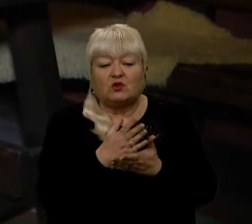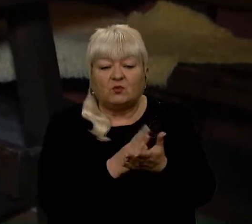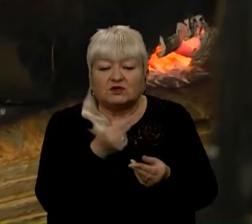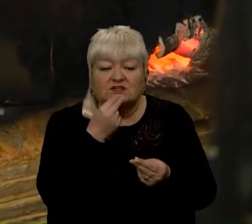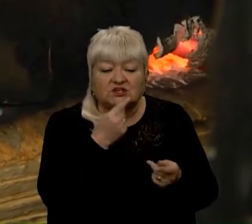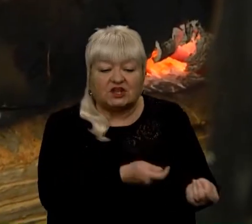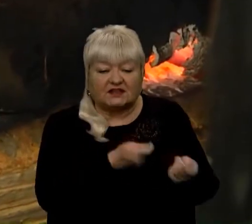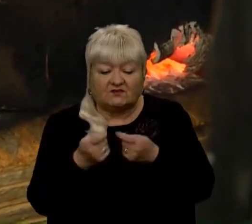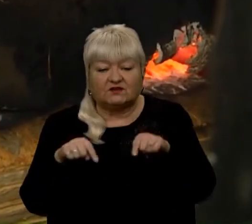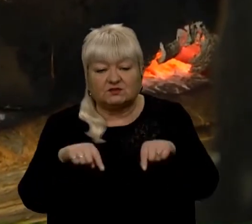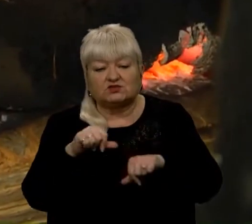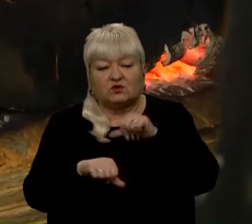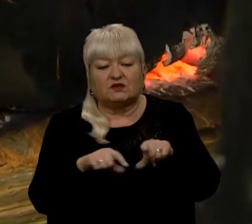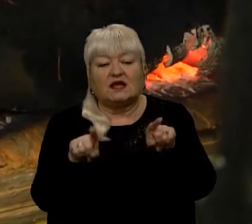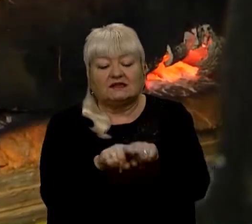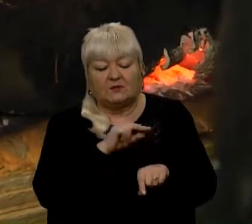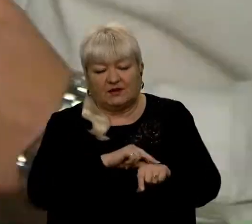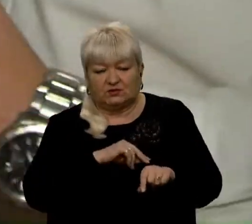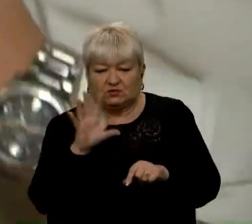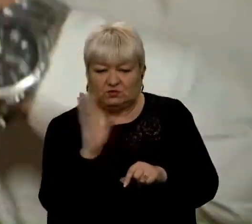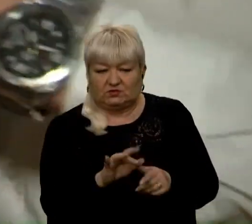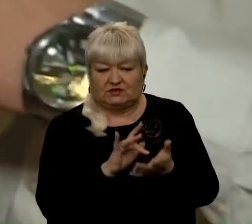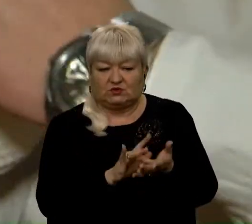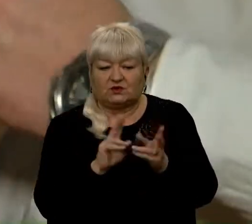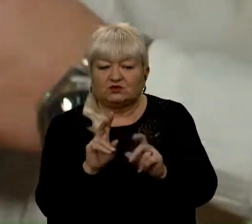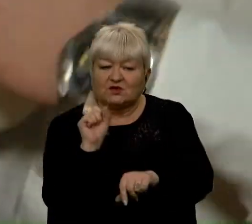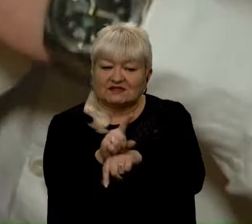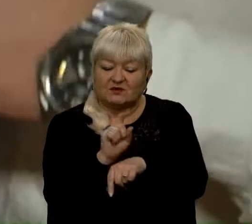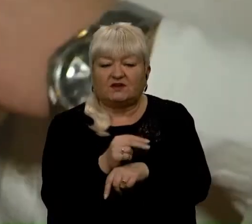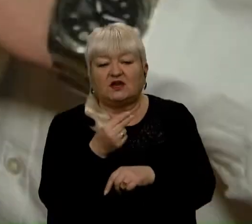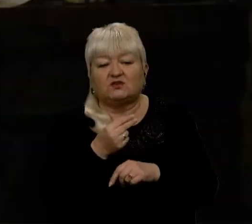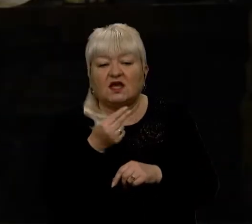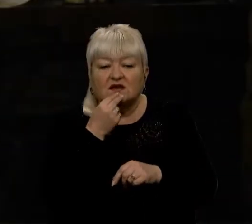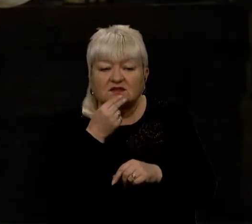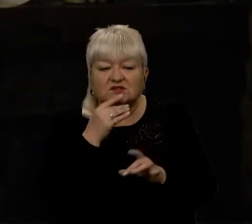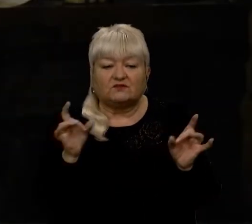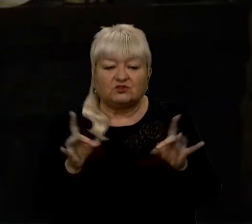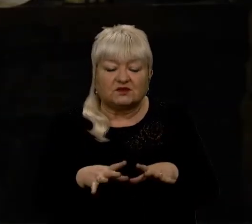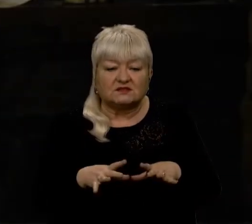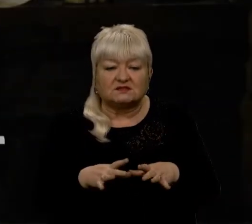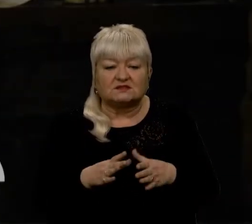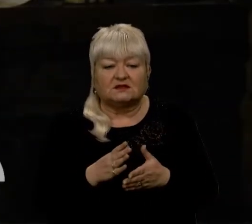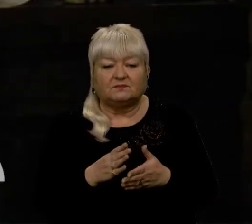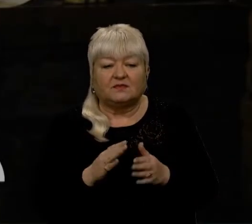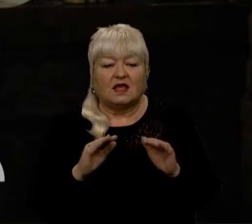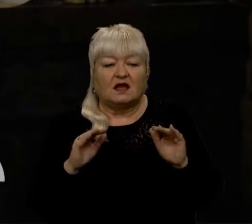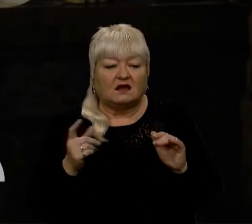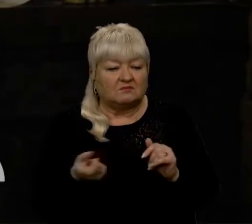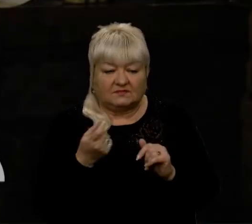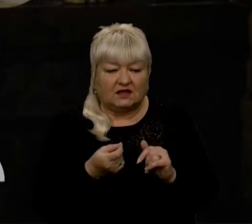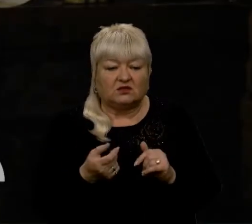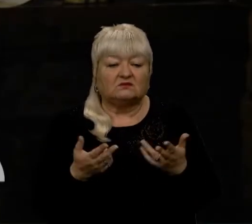виніс, то цьогоріч так працюють усі. Туристів, які замовляють страви в ресторанах, обмаль. Так, менше, я думаю, тому що